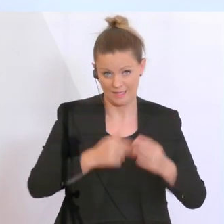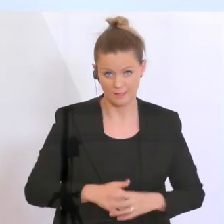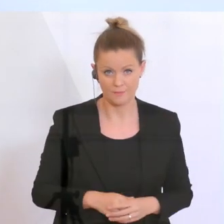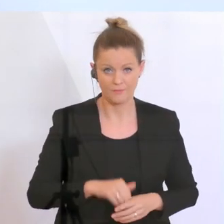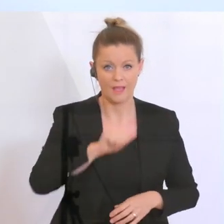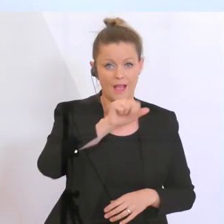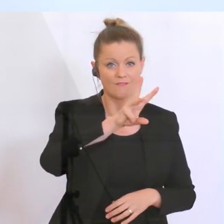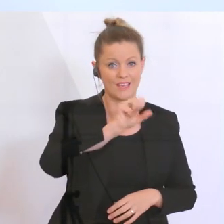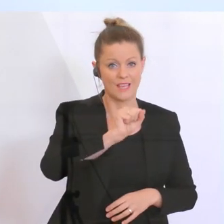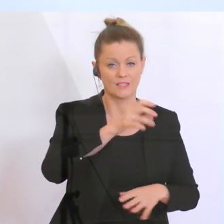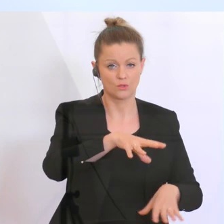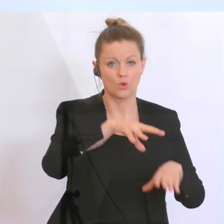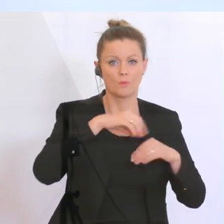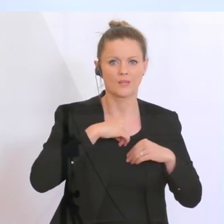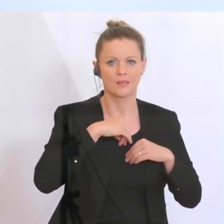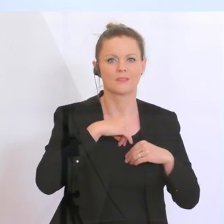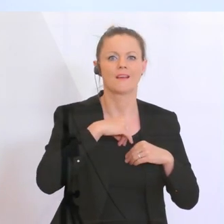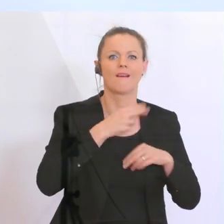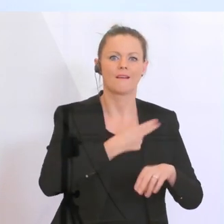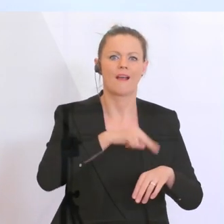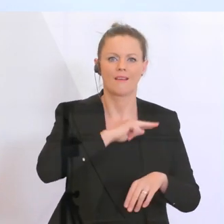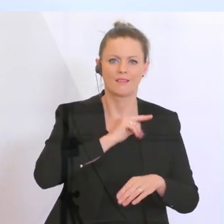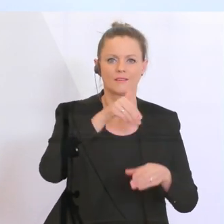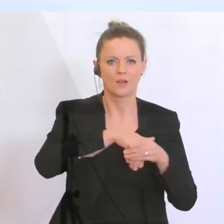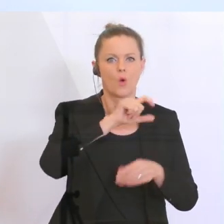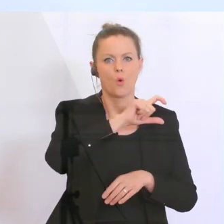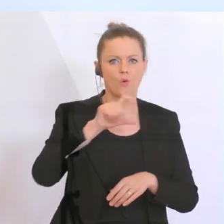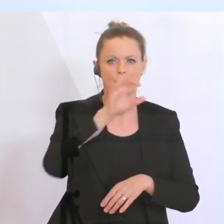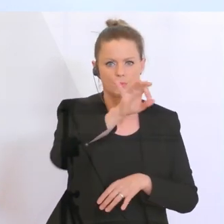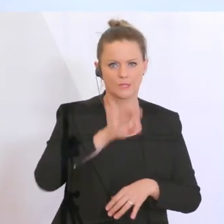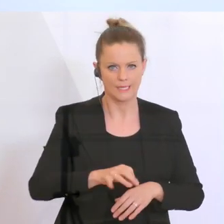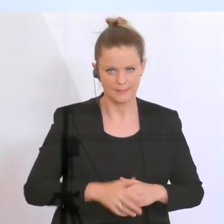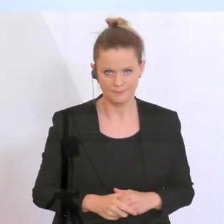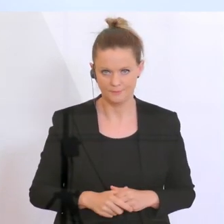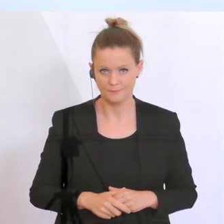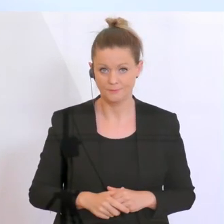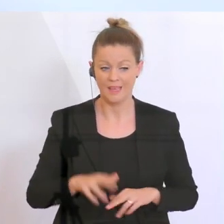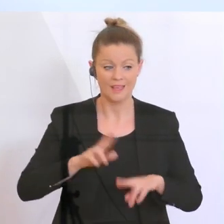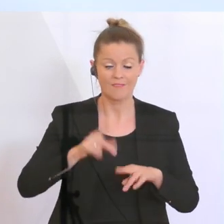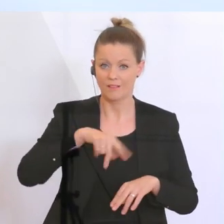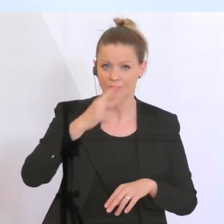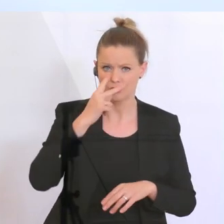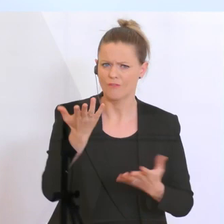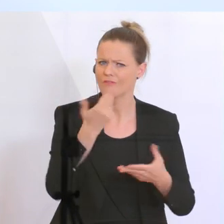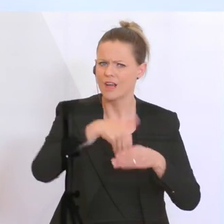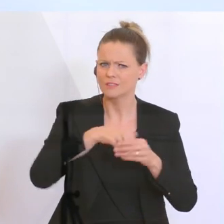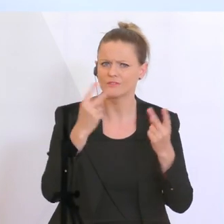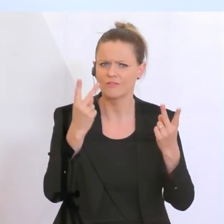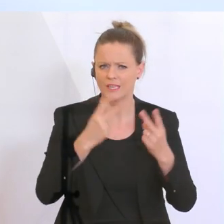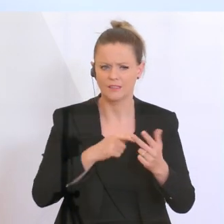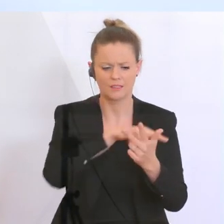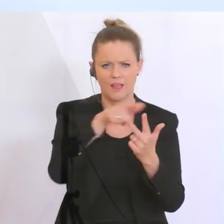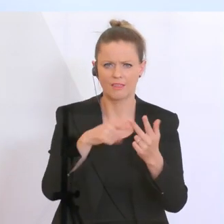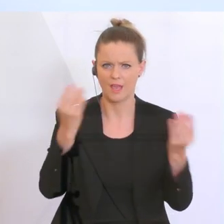AWS übernimmt die Garantien zu 100 Prozent. Wenn wir nun anschauen, was ist wichtig, so sind es aus meiner Sicht drei